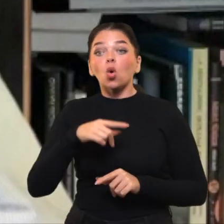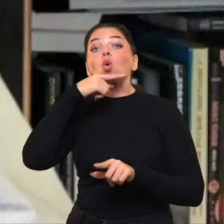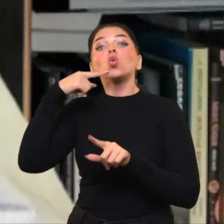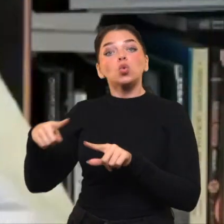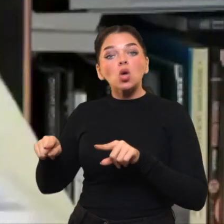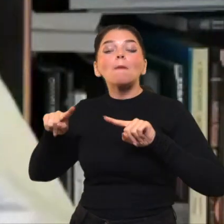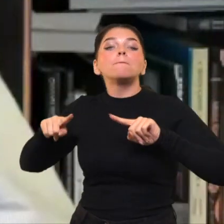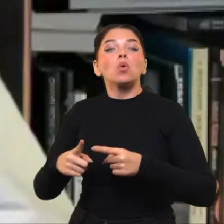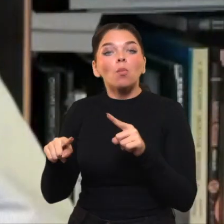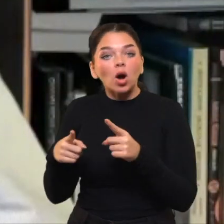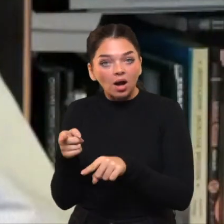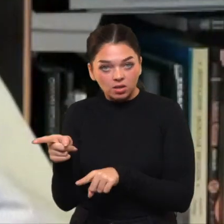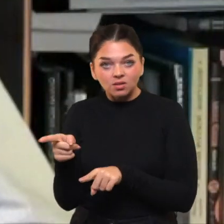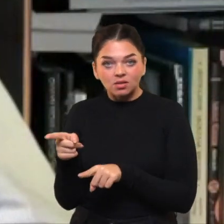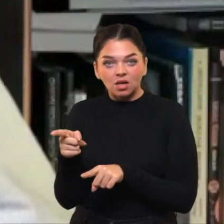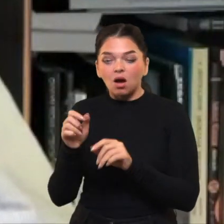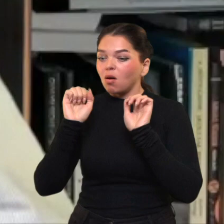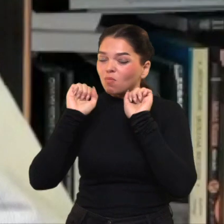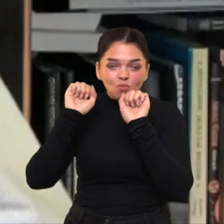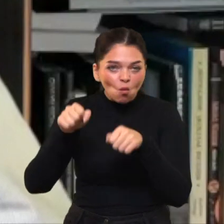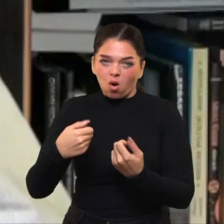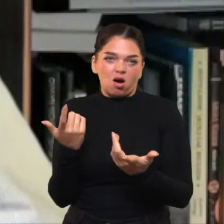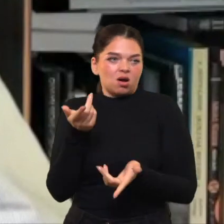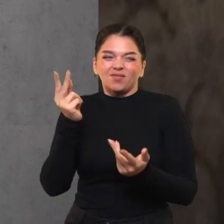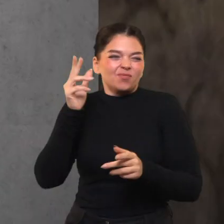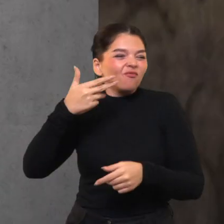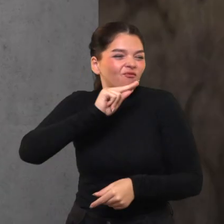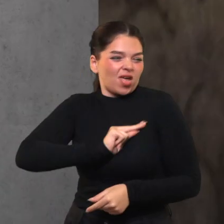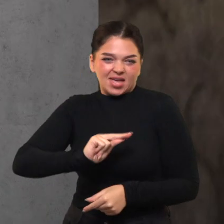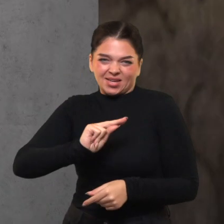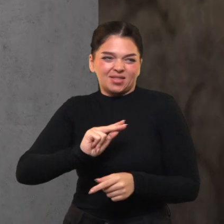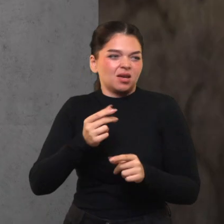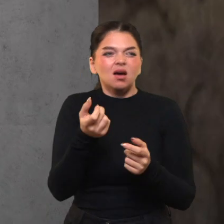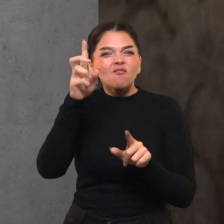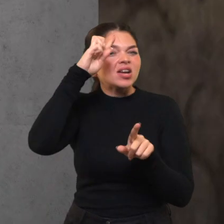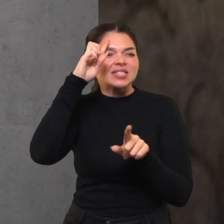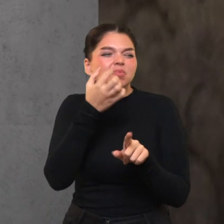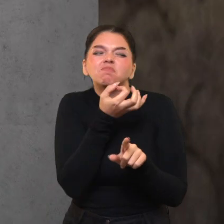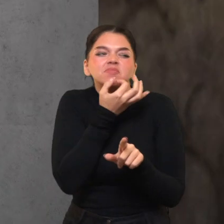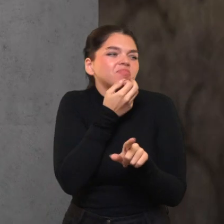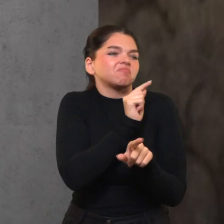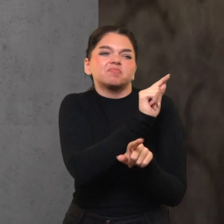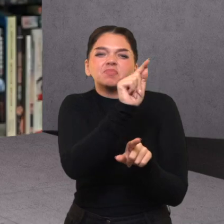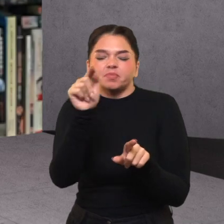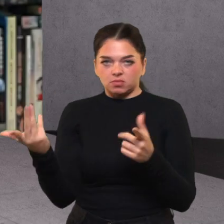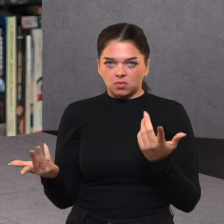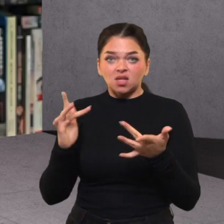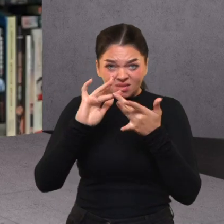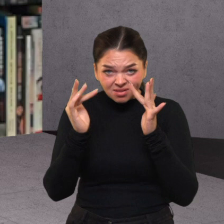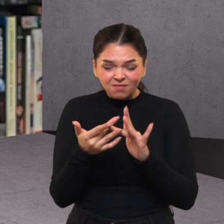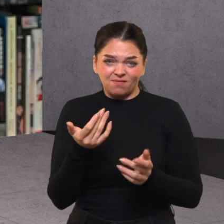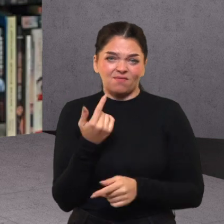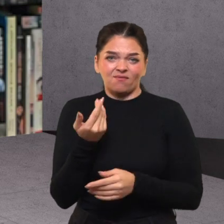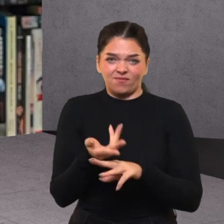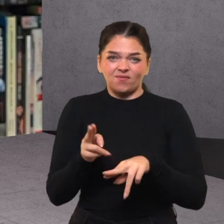Rusijos propagandai, ji gali lengvai peržimti šias ribas. Kaip su ją kuvoti? Sovietinė propaganda